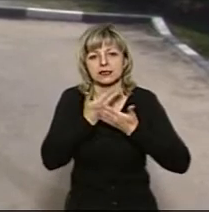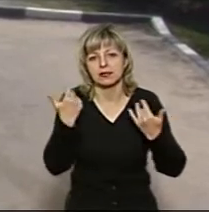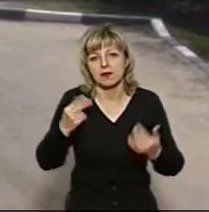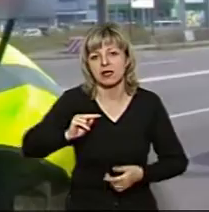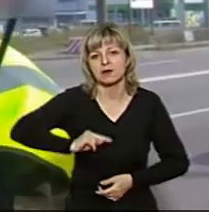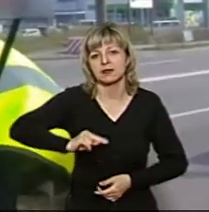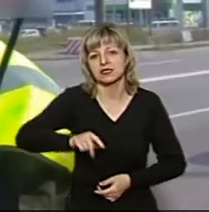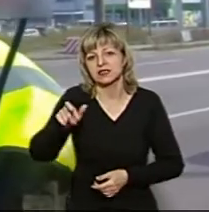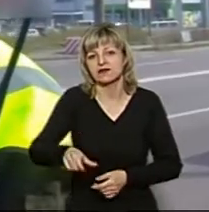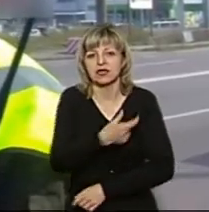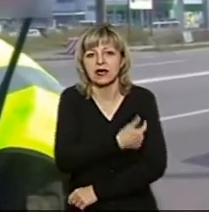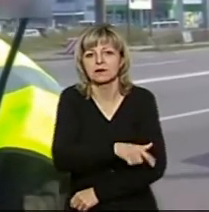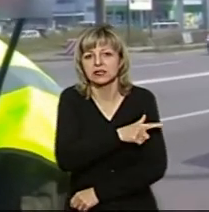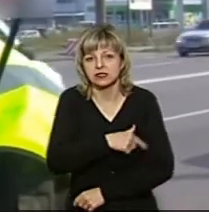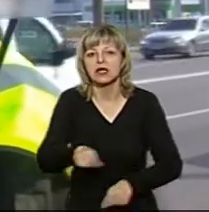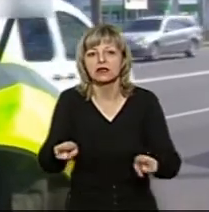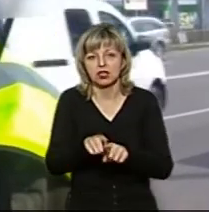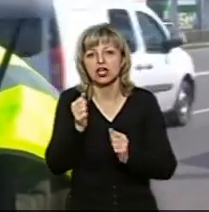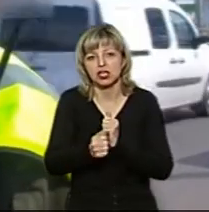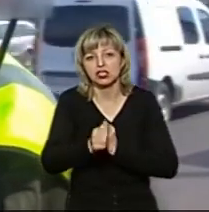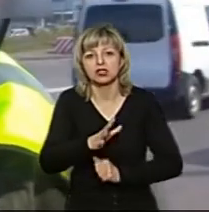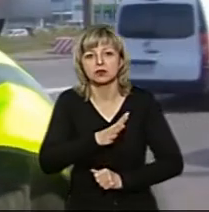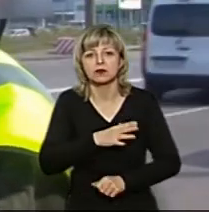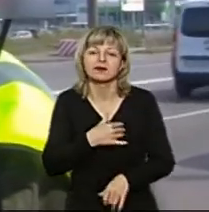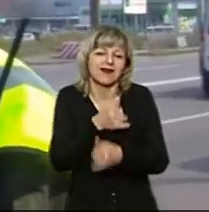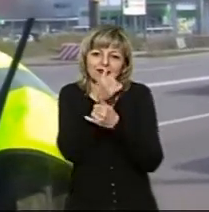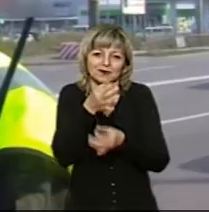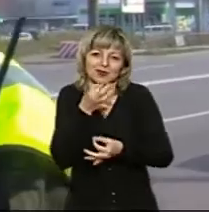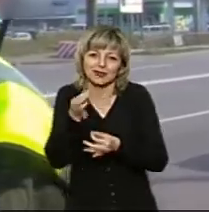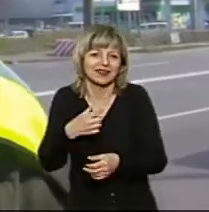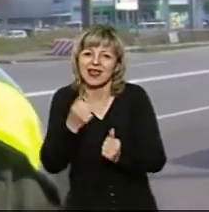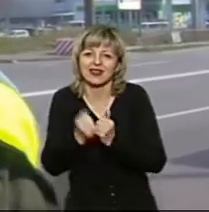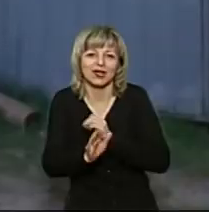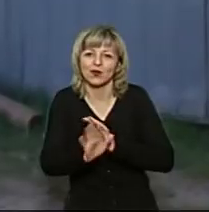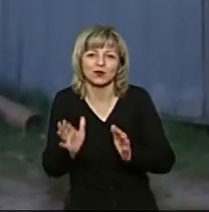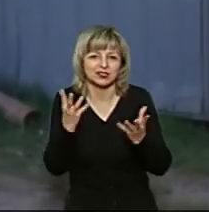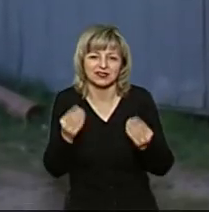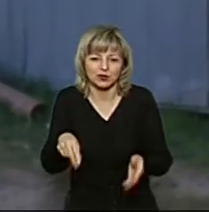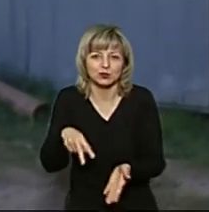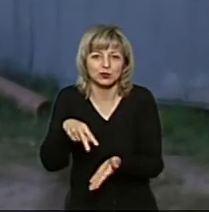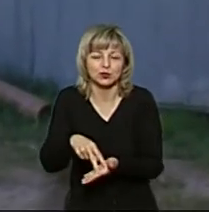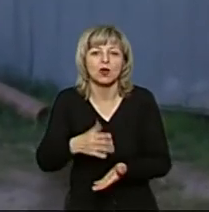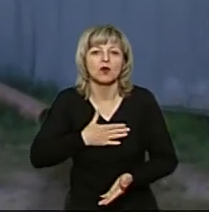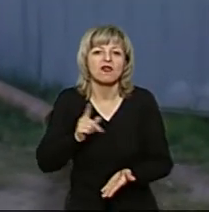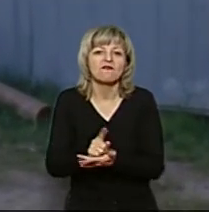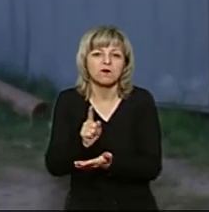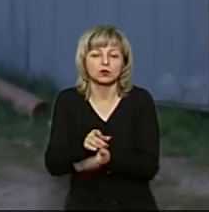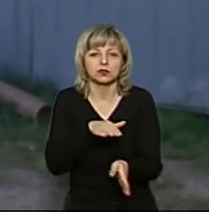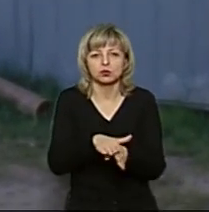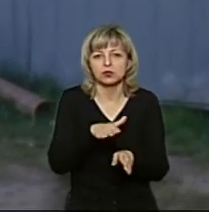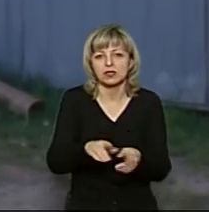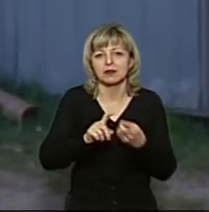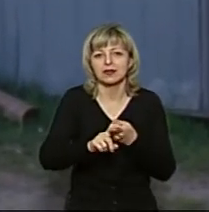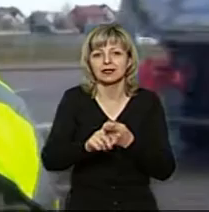медичний працівник. Часто таке буває? Не можу такого сказати, я ж на кожен день тут. Мої функції є дотримання